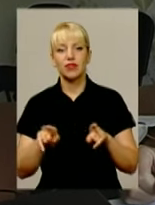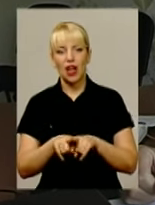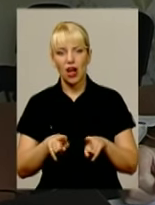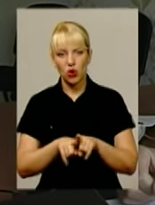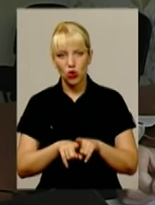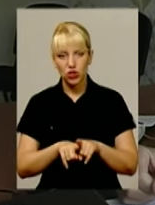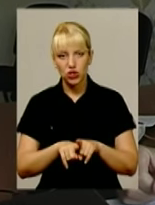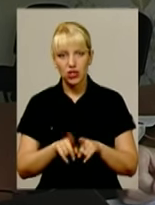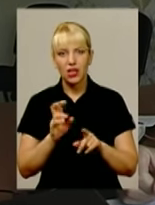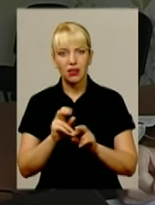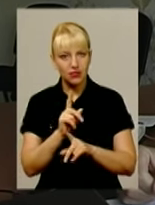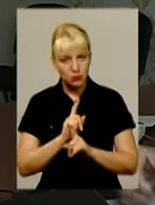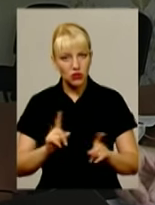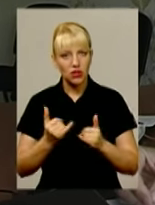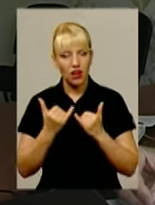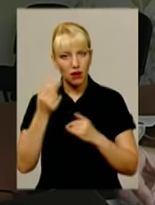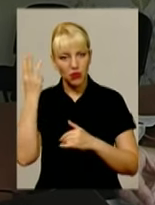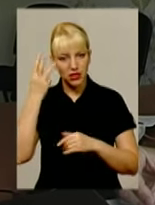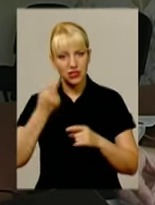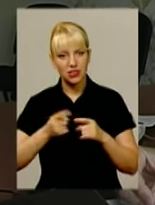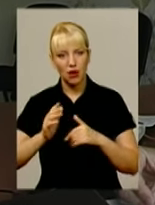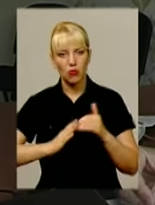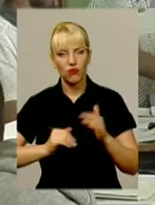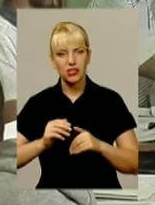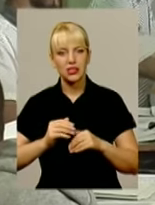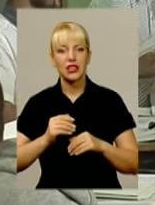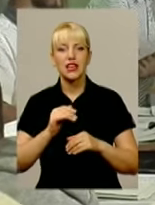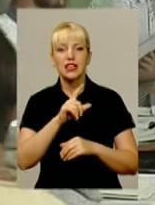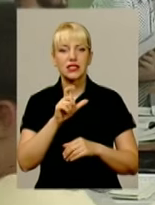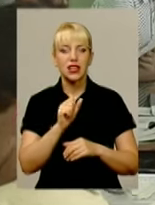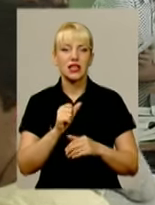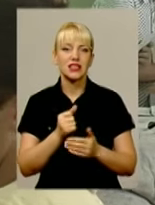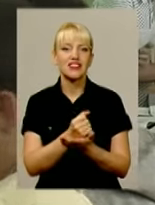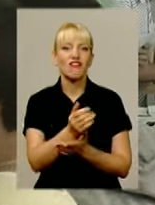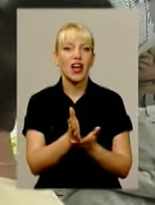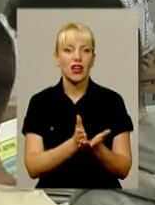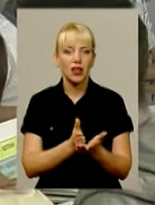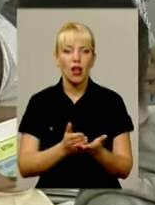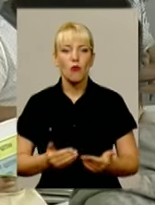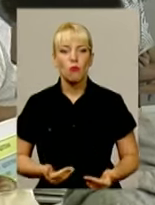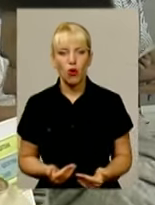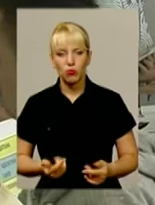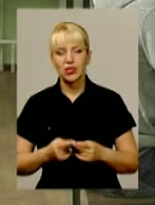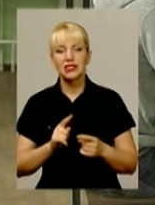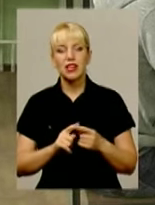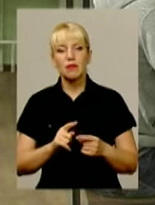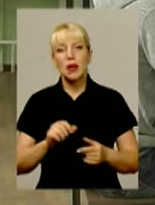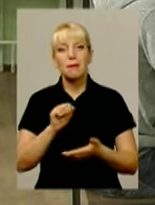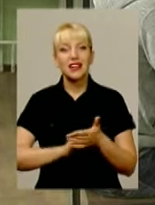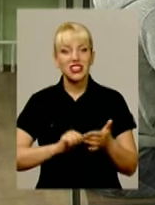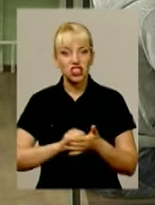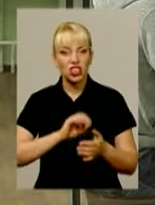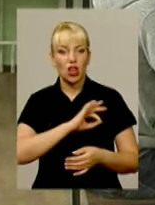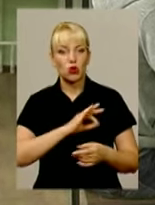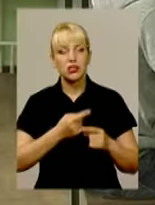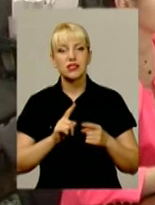Хмельницького регіону, це професії сфери побуту. Причина дефіциту робітників – гонитва за престижем, який люди зазвичай пов